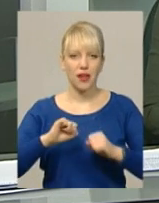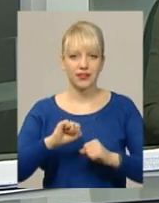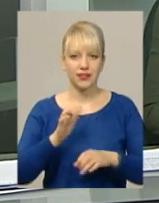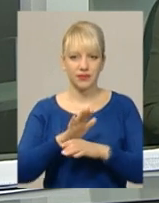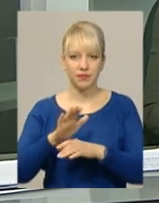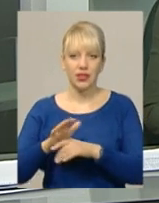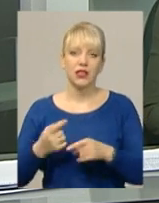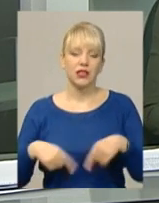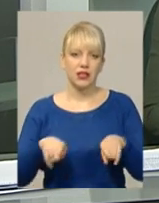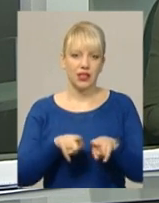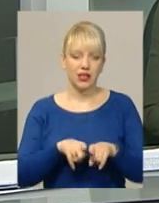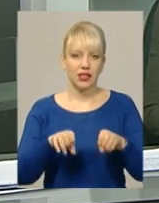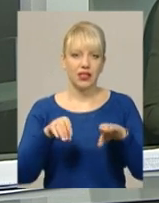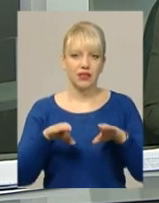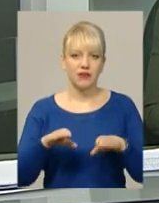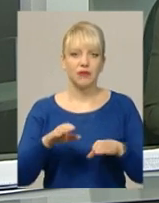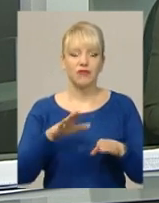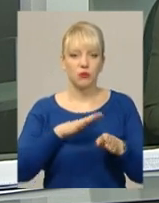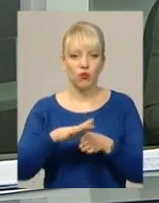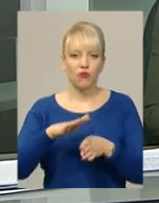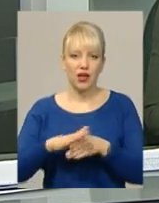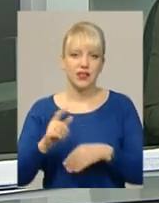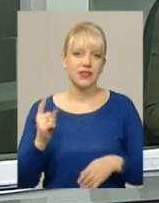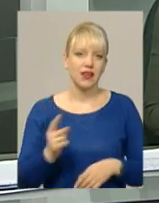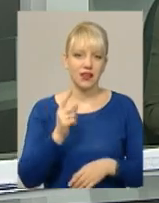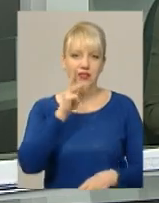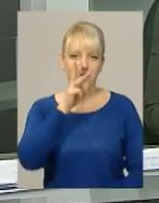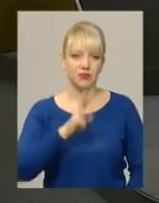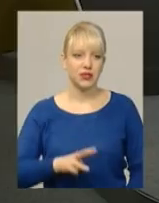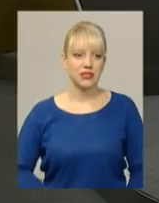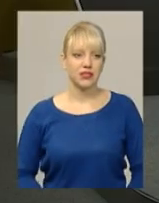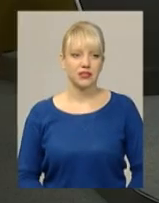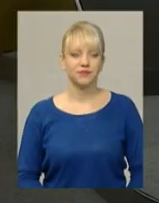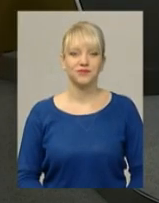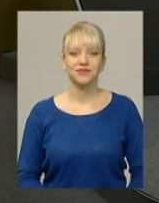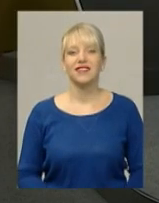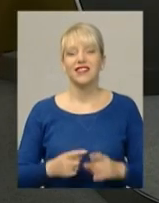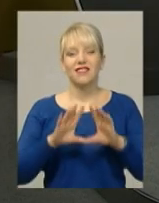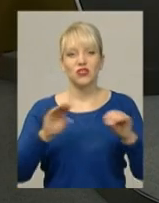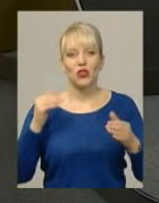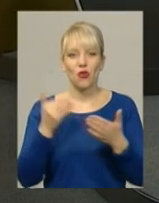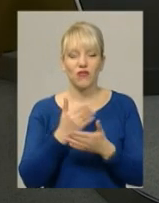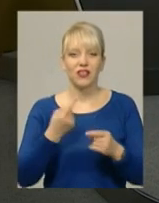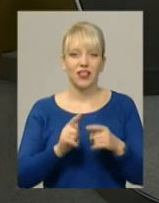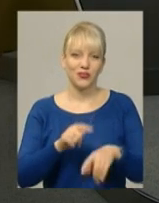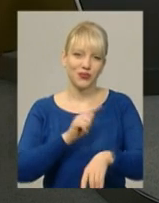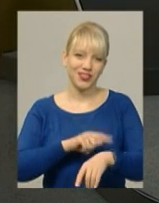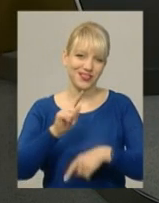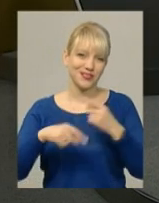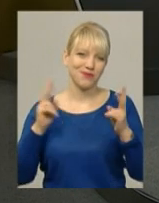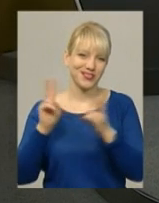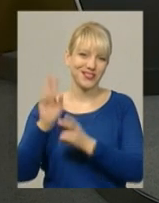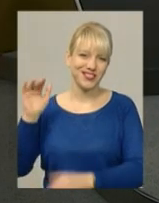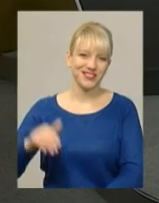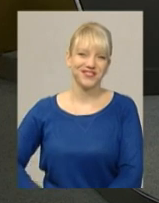надзвичайників Хмельницької міської ради, відбувається раз на квартал. І це всі новини на цю годину. Побачимось!